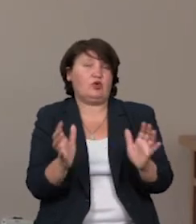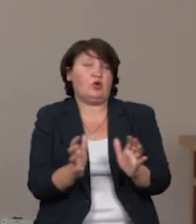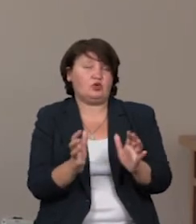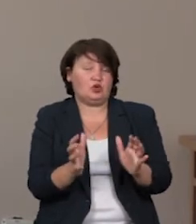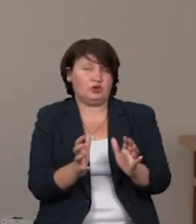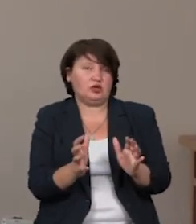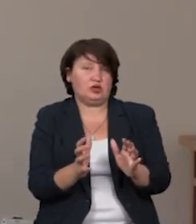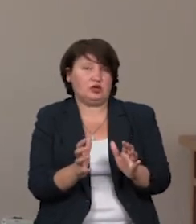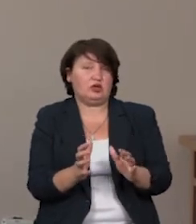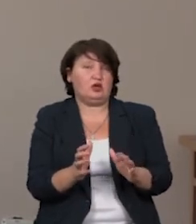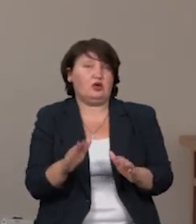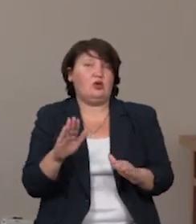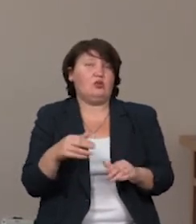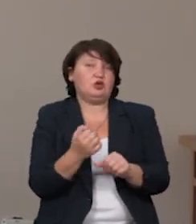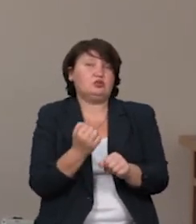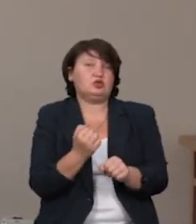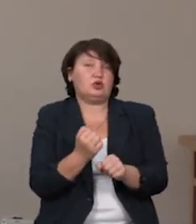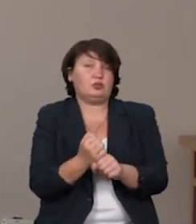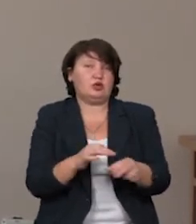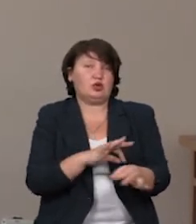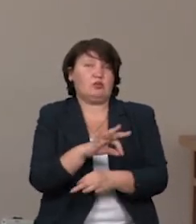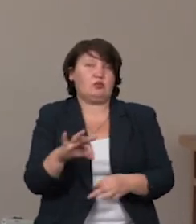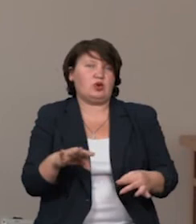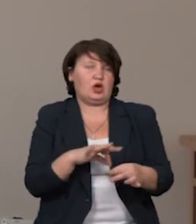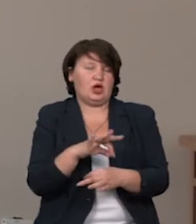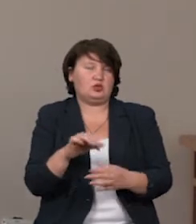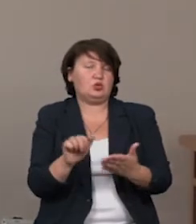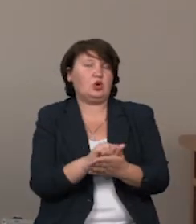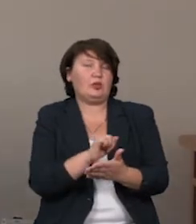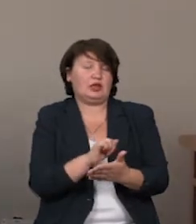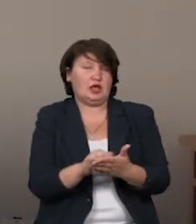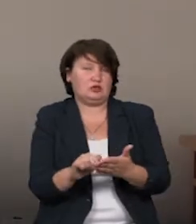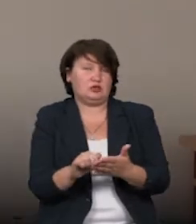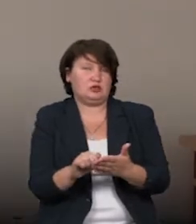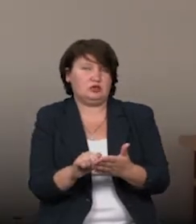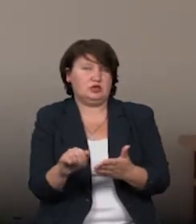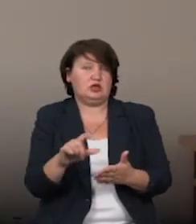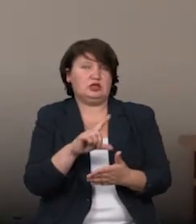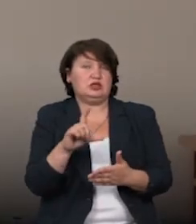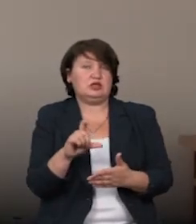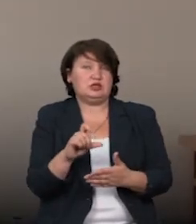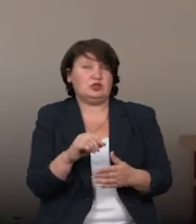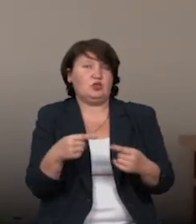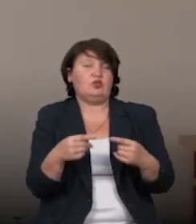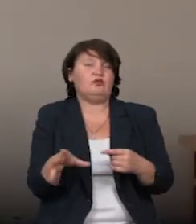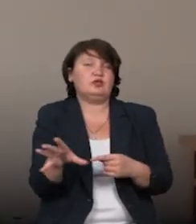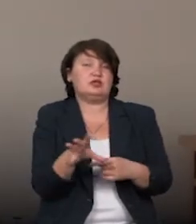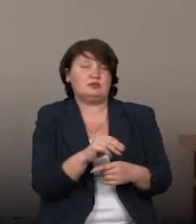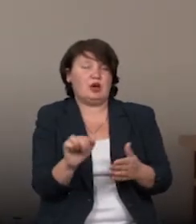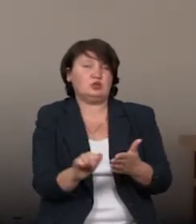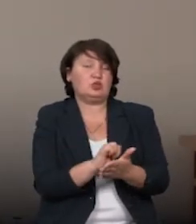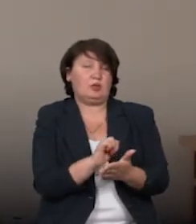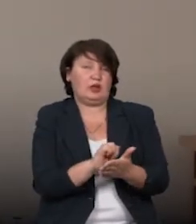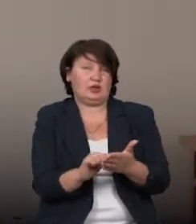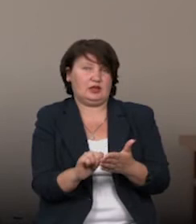розробити цю проєктно-реставраційну документацію з усіма супровідними документами,